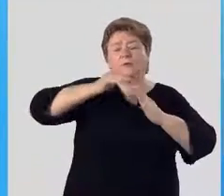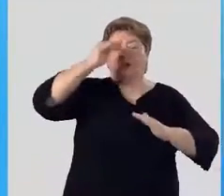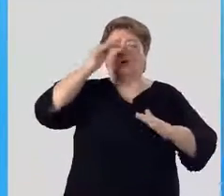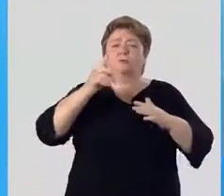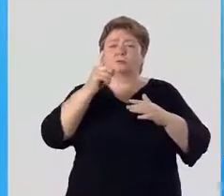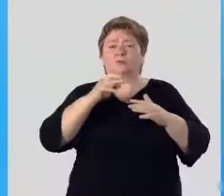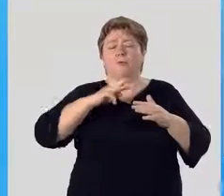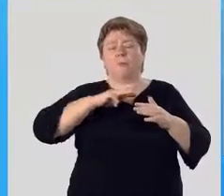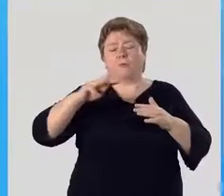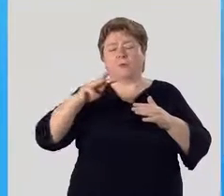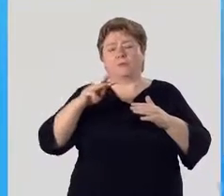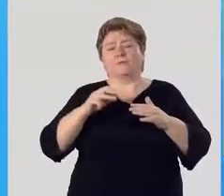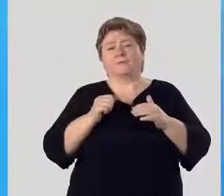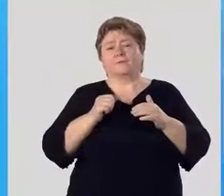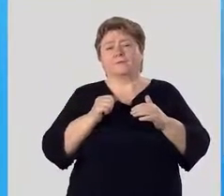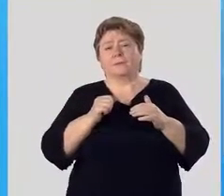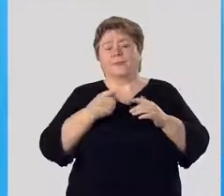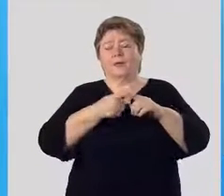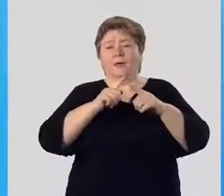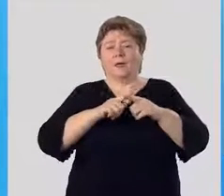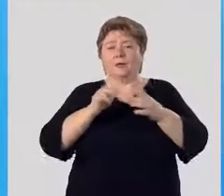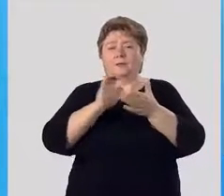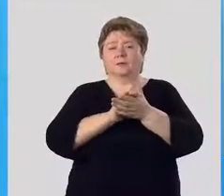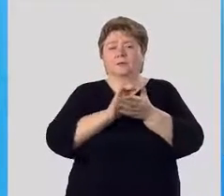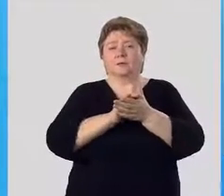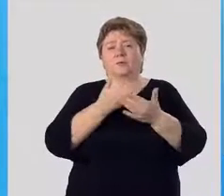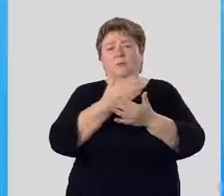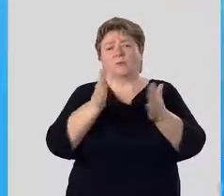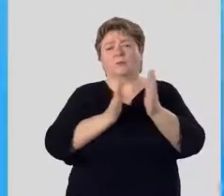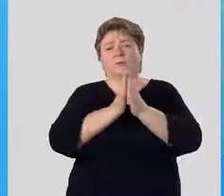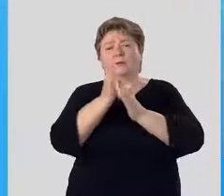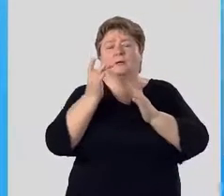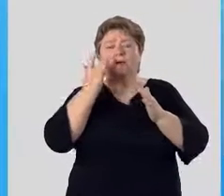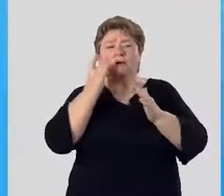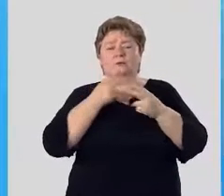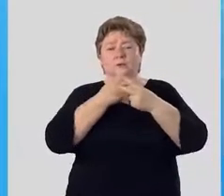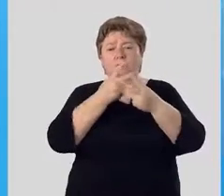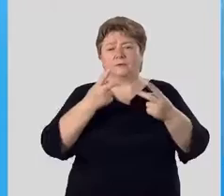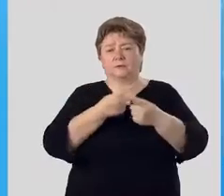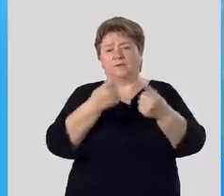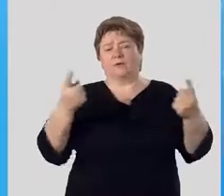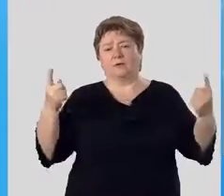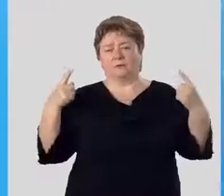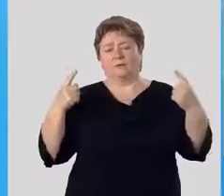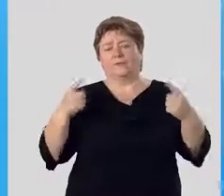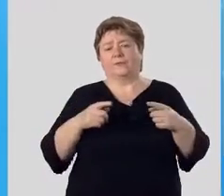более 100 метров. Это и знакомые нам растения, которые мы видим вокруг.